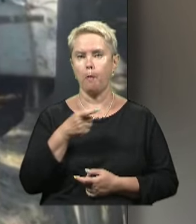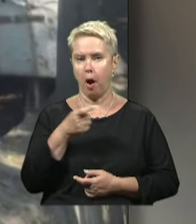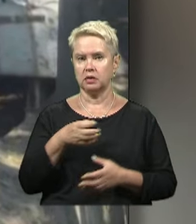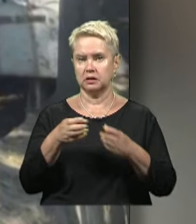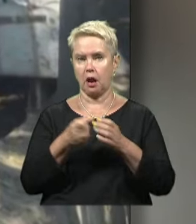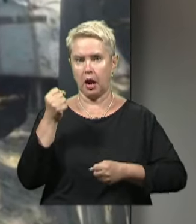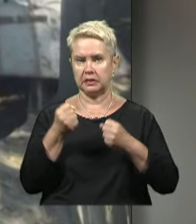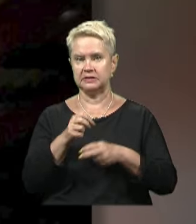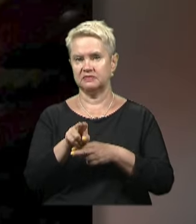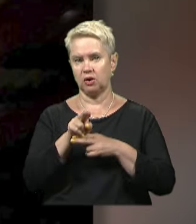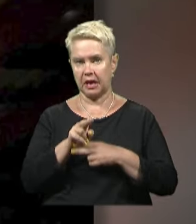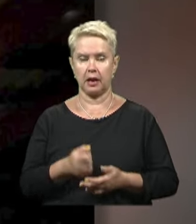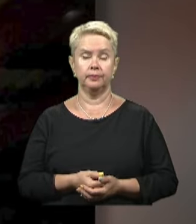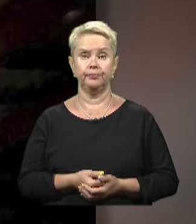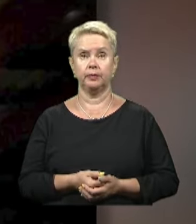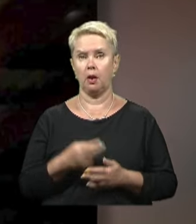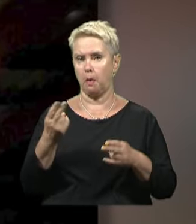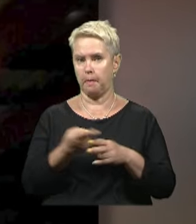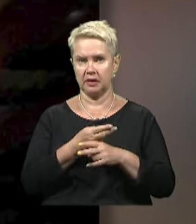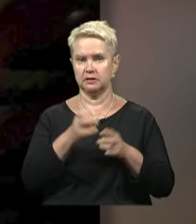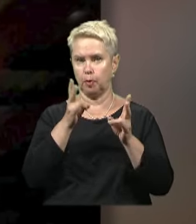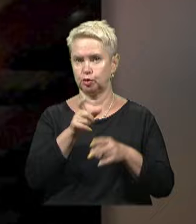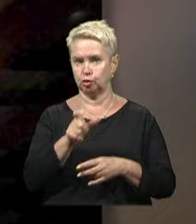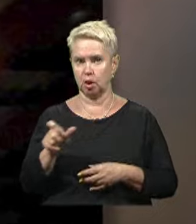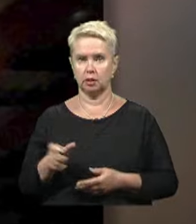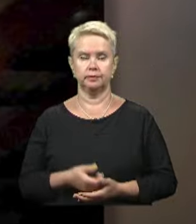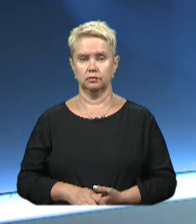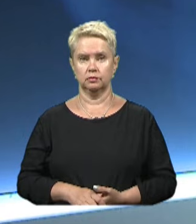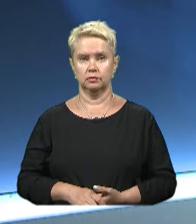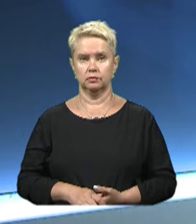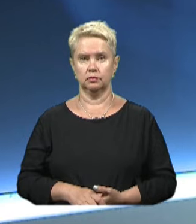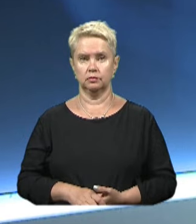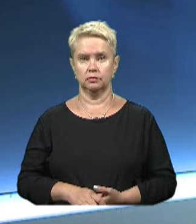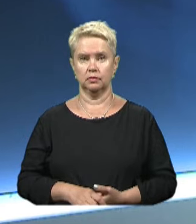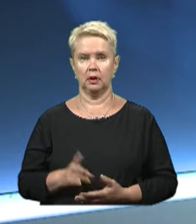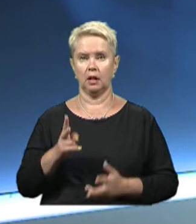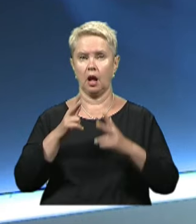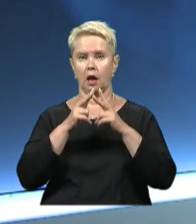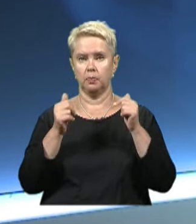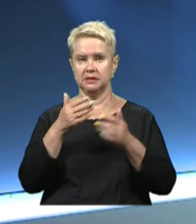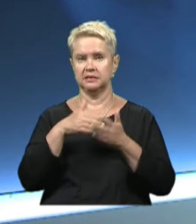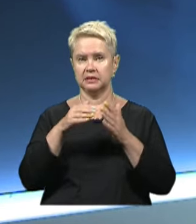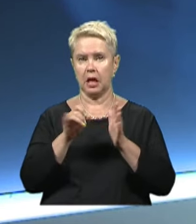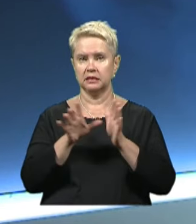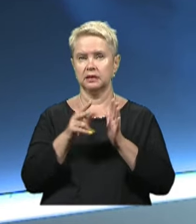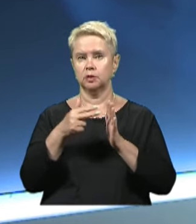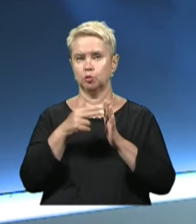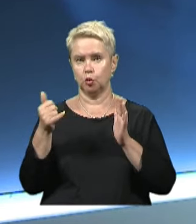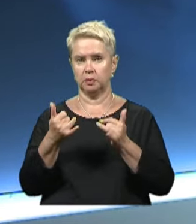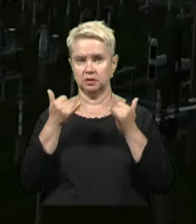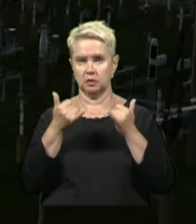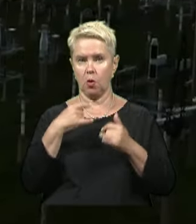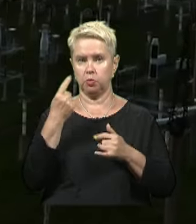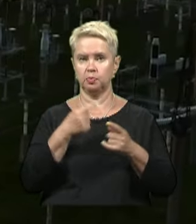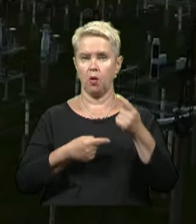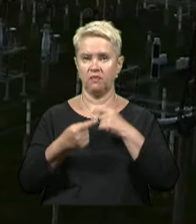громаді гатили зі ствольної артилерії. Обійшлося без постраждалих. На Дніпропетровщині скасували екстрені знеструмлення. Сьогодні